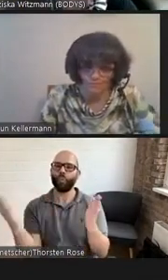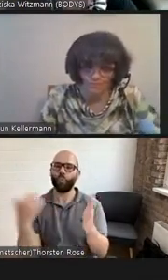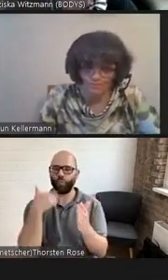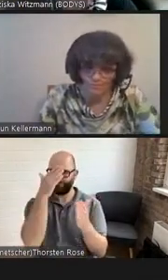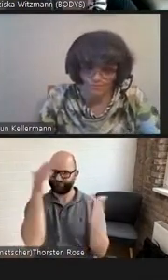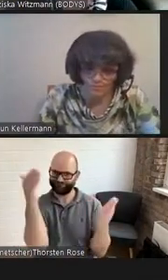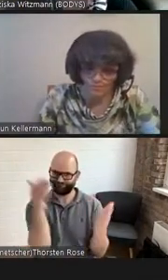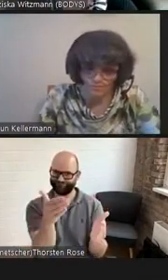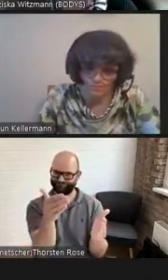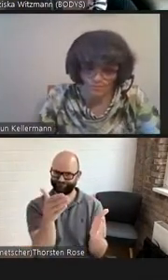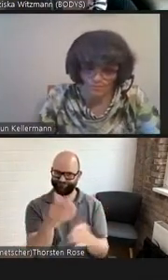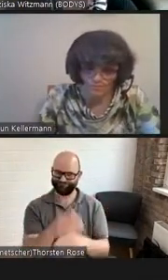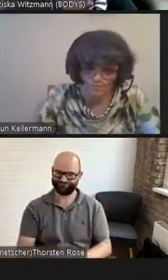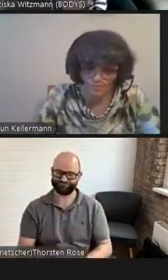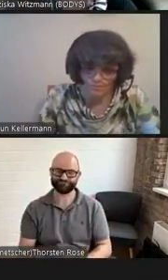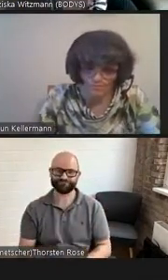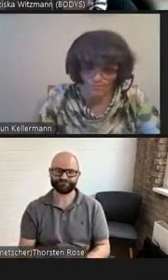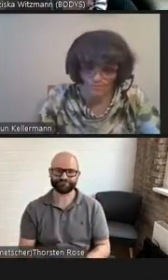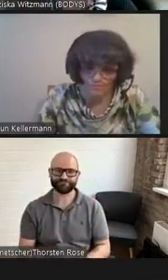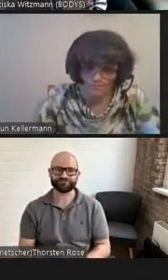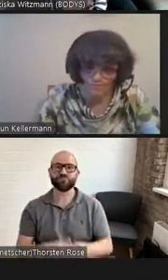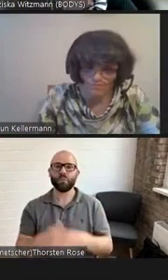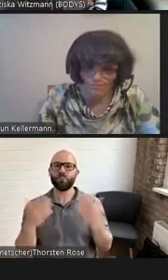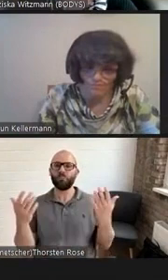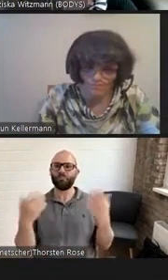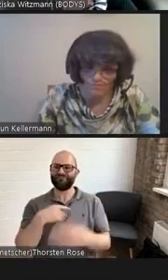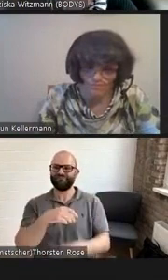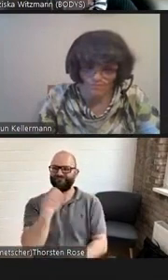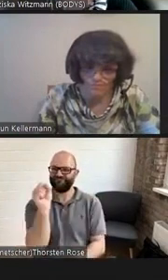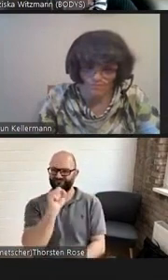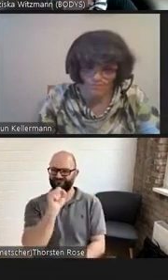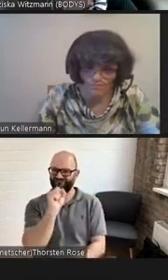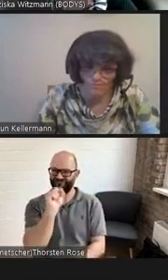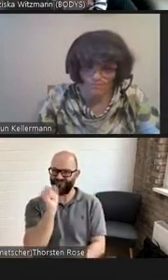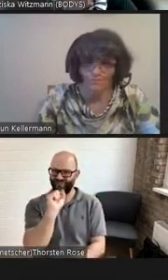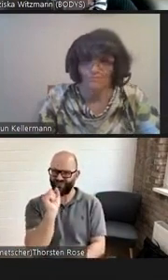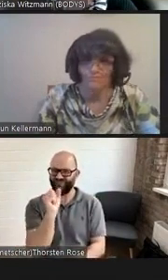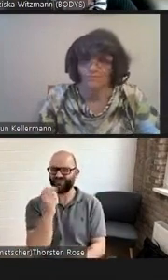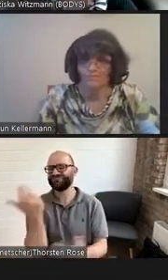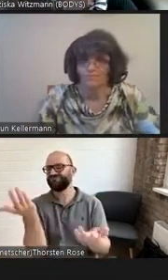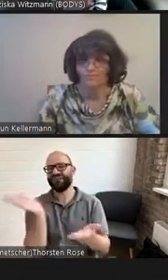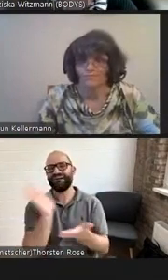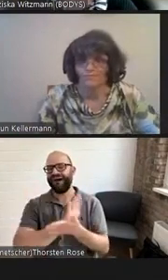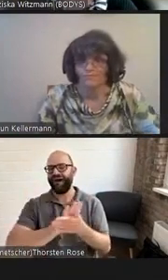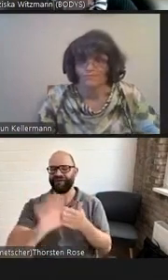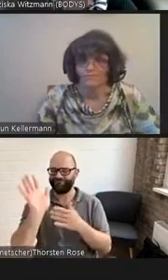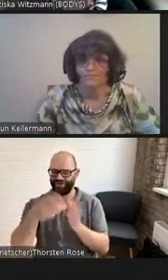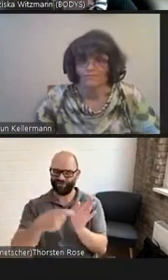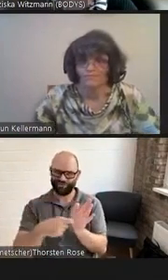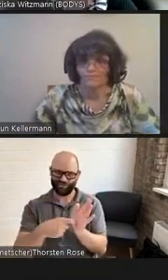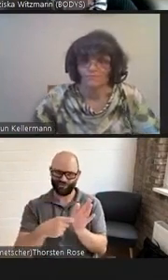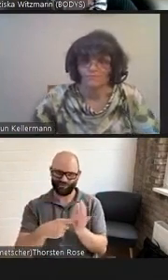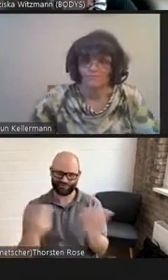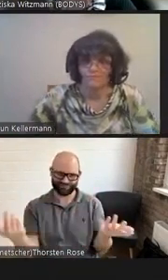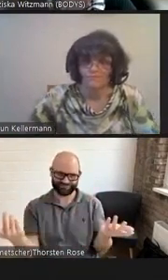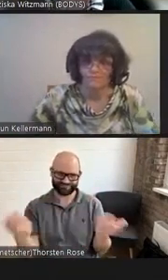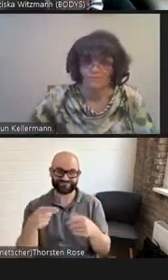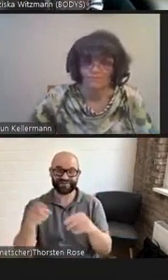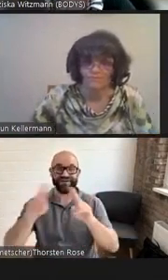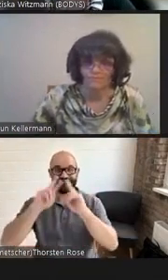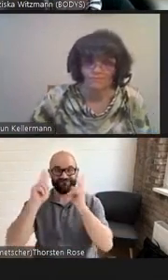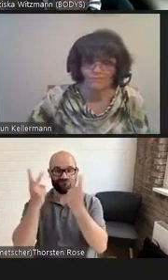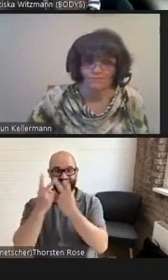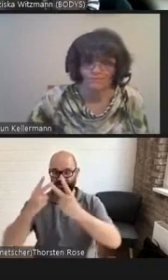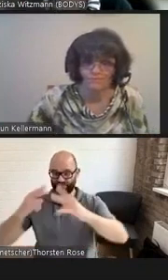einfachen Grund. Alles, was es in der Welt gibt, gibt es auch in der Literatur.